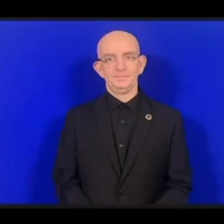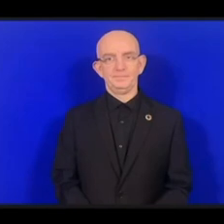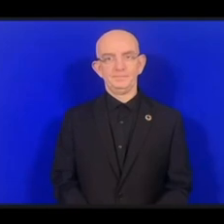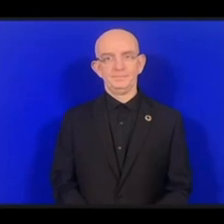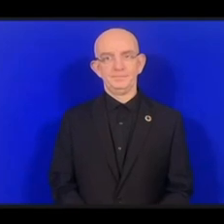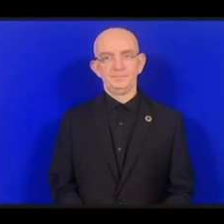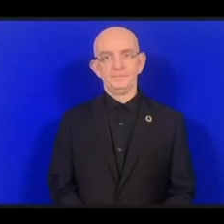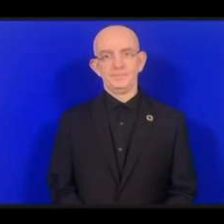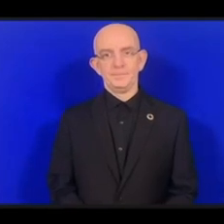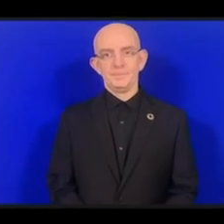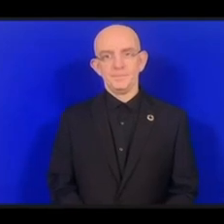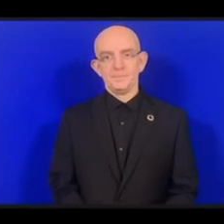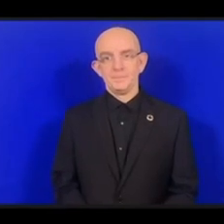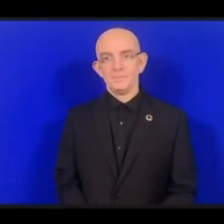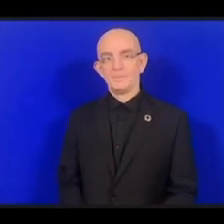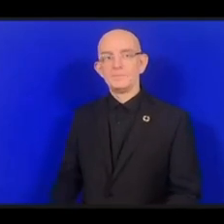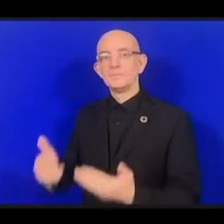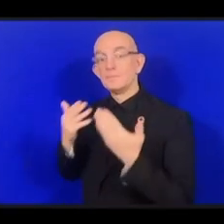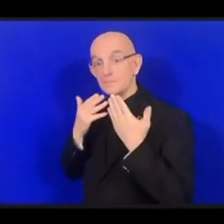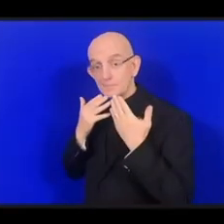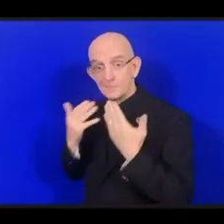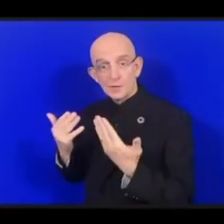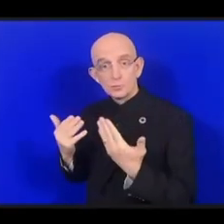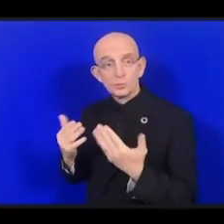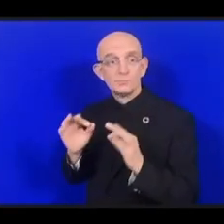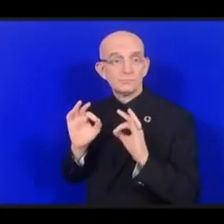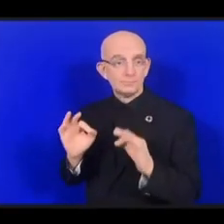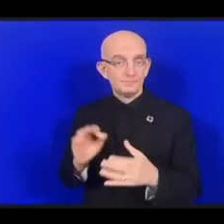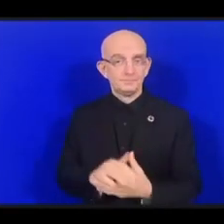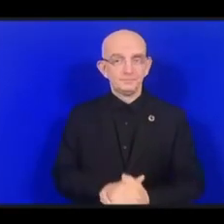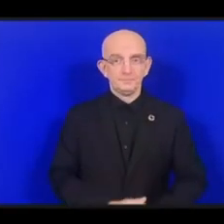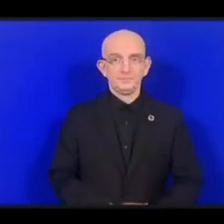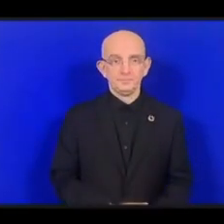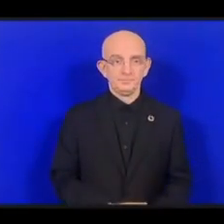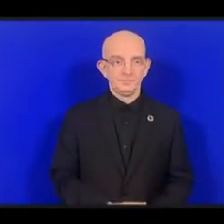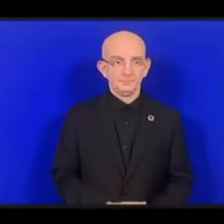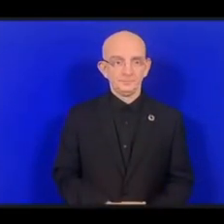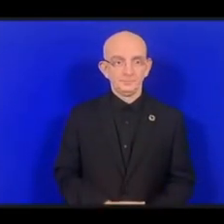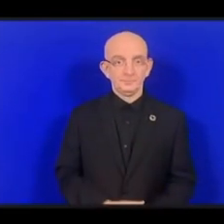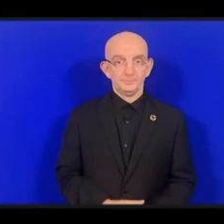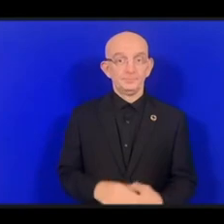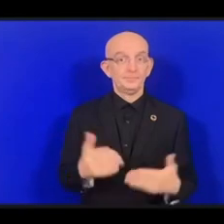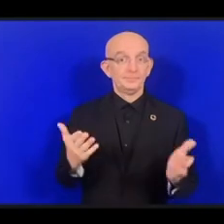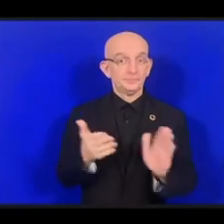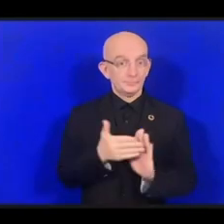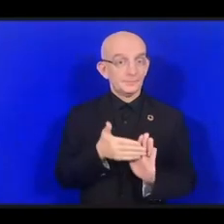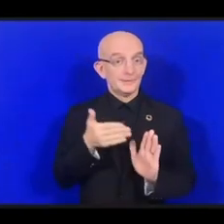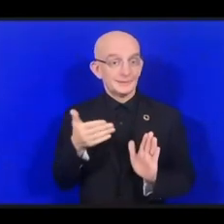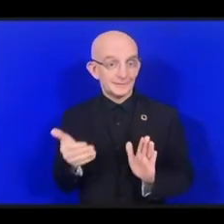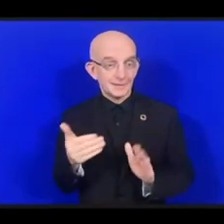Благодарю вас, господа Брита. Теперь я хочу пригласить